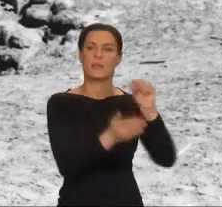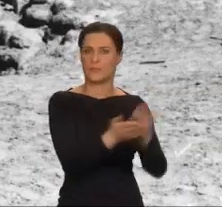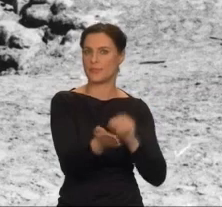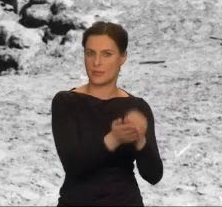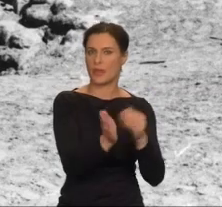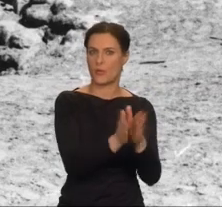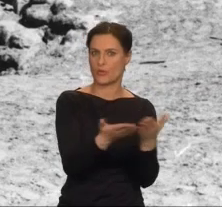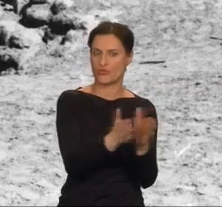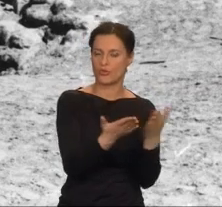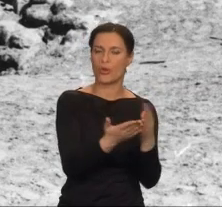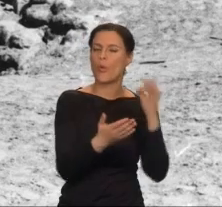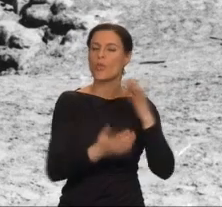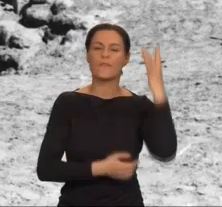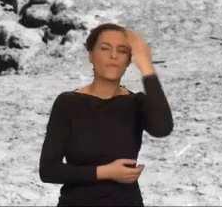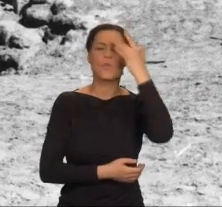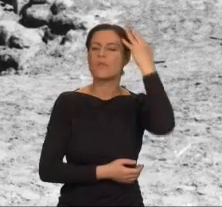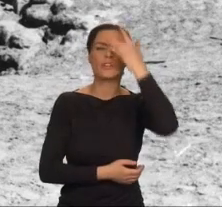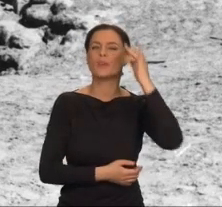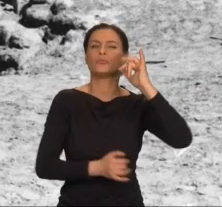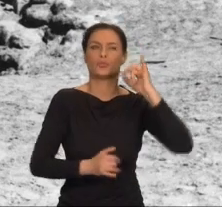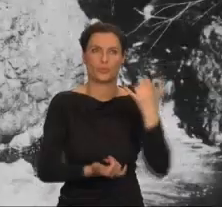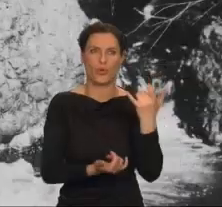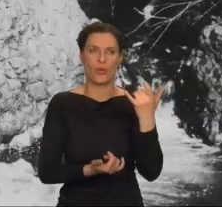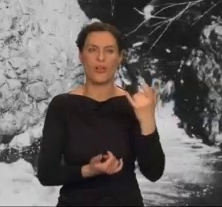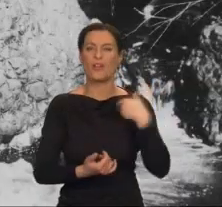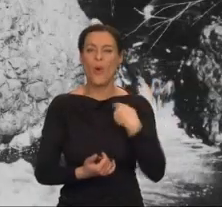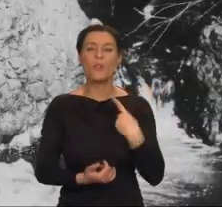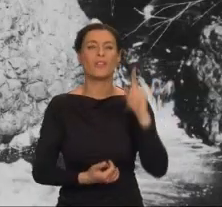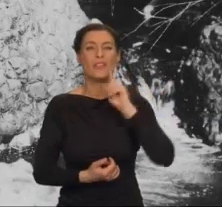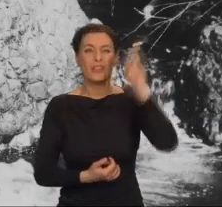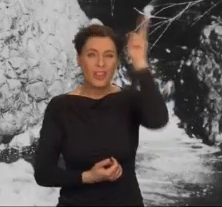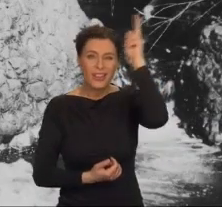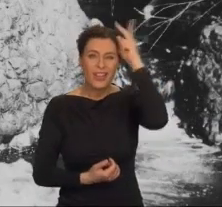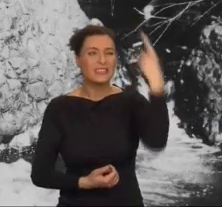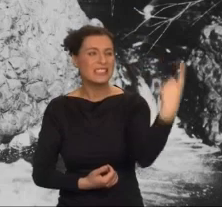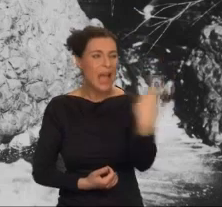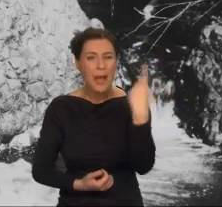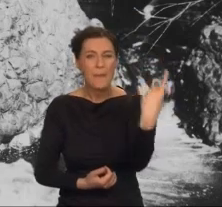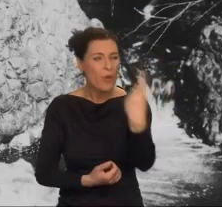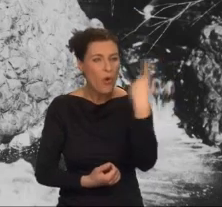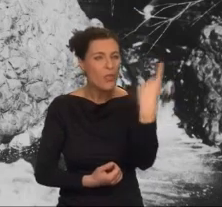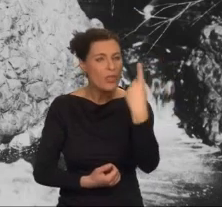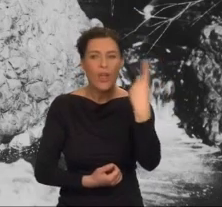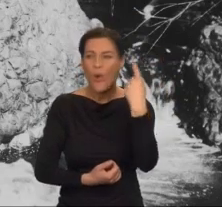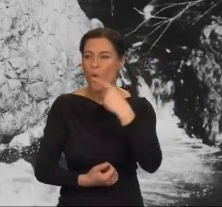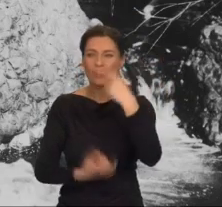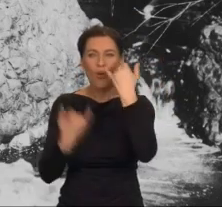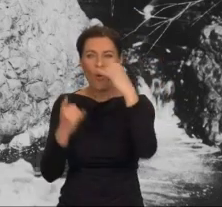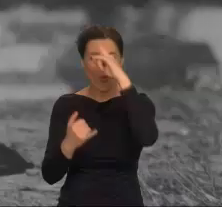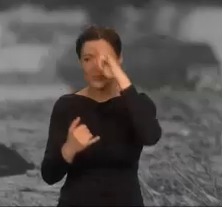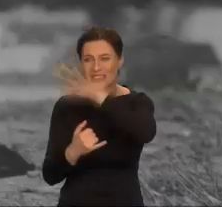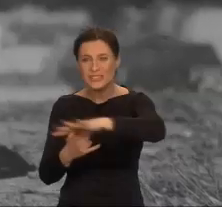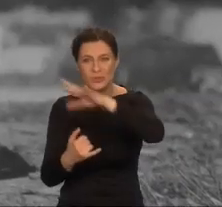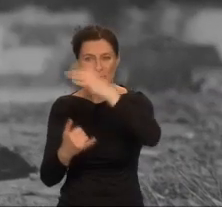Przeżywała w wyobraźni to, jak po latach straszliwej samotności szedł w pojedynkę do zupełnie obcego